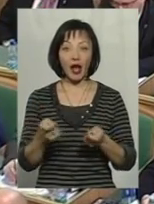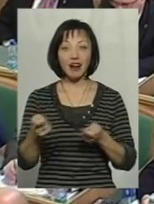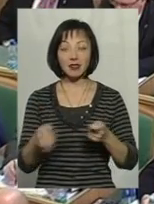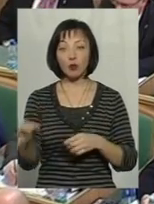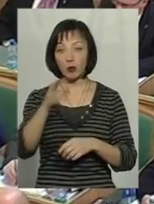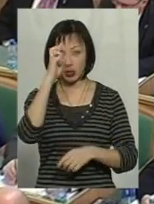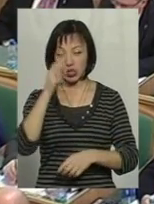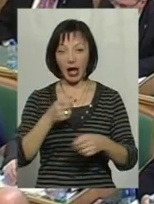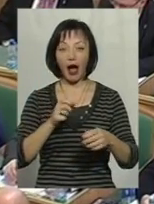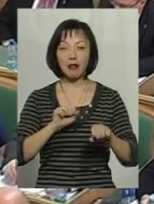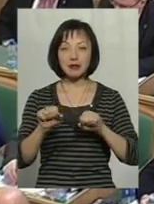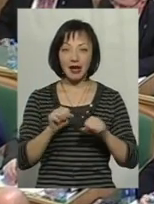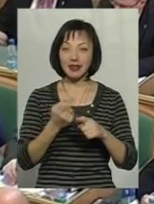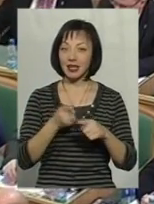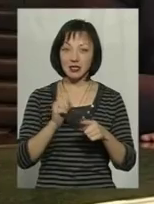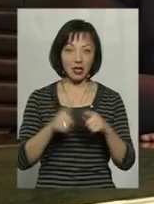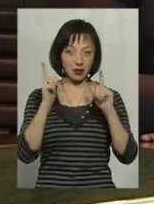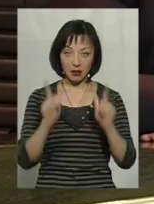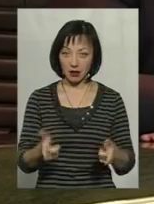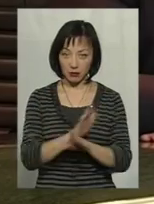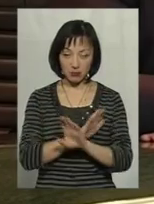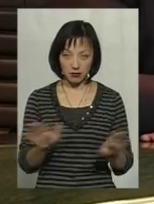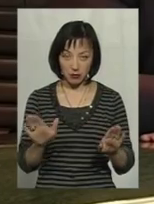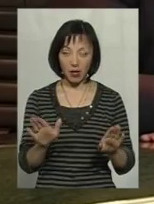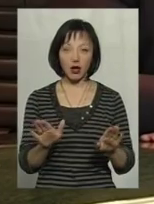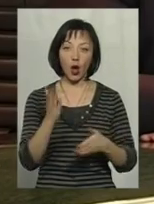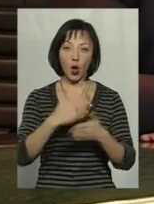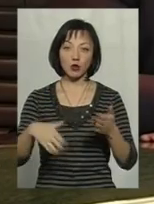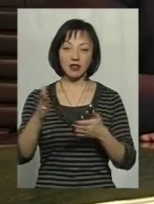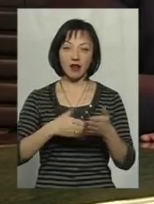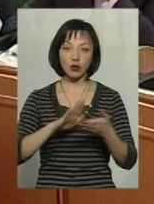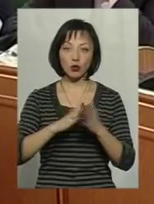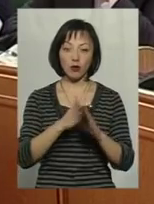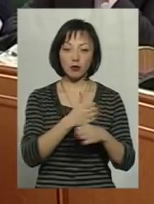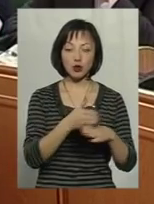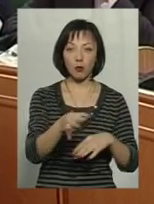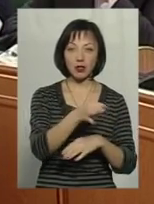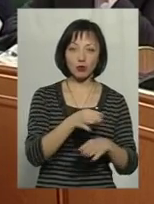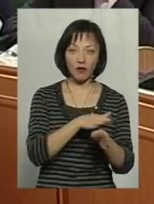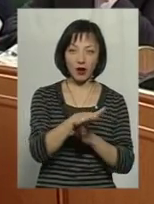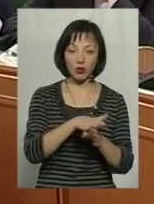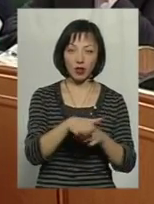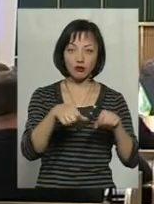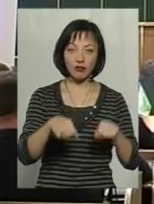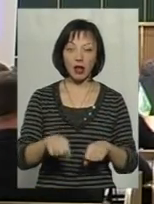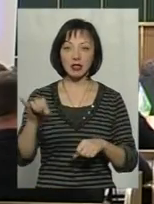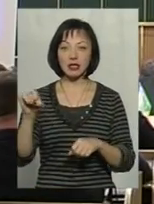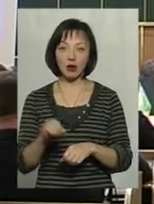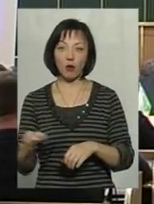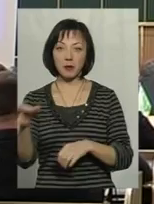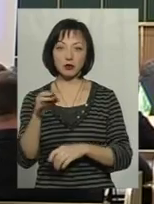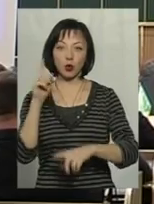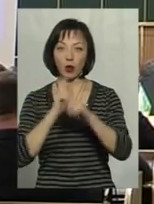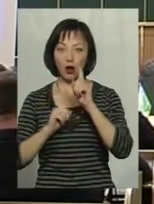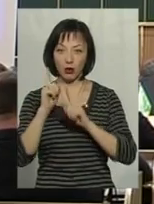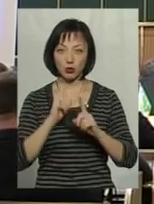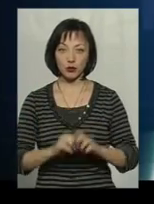облдержадміністрації на це не зважить, розірвати договір між обласною виконавчою владою та обласною